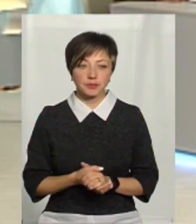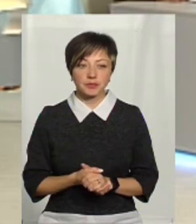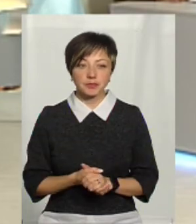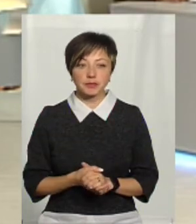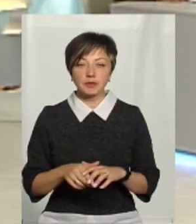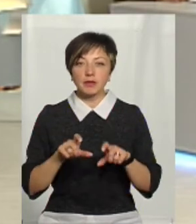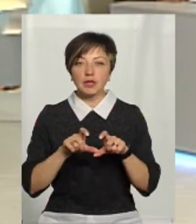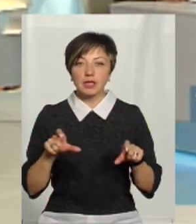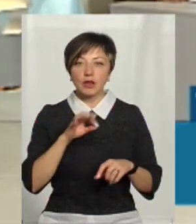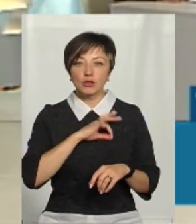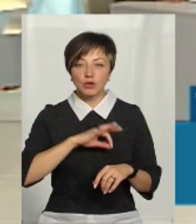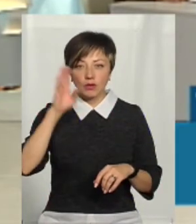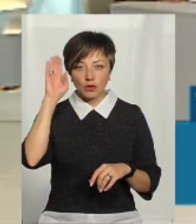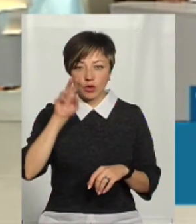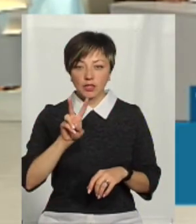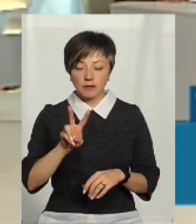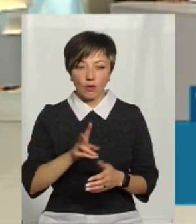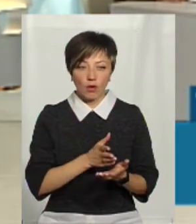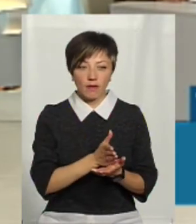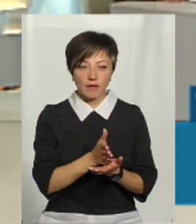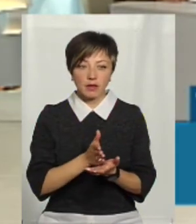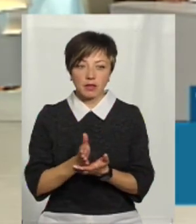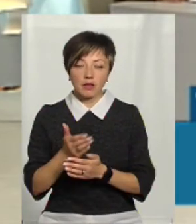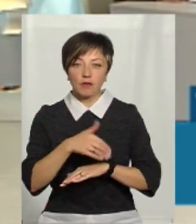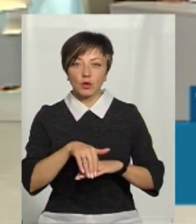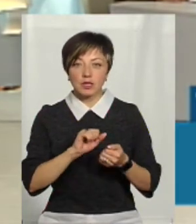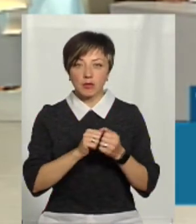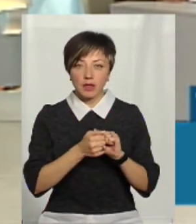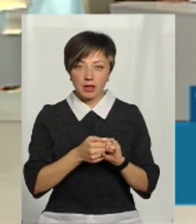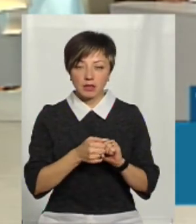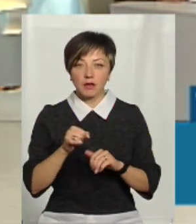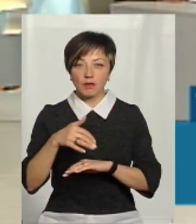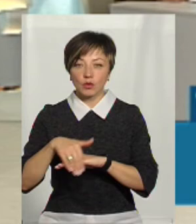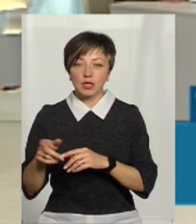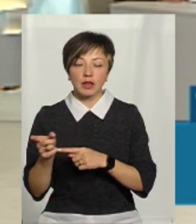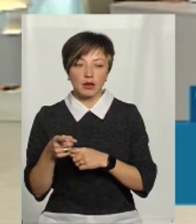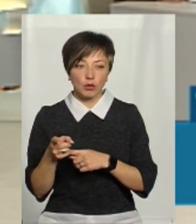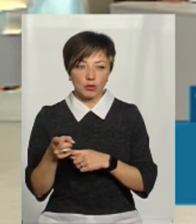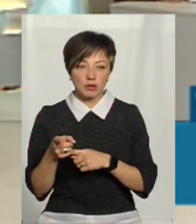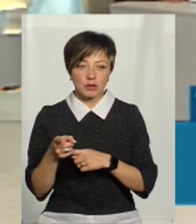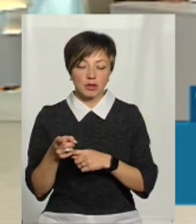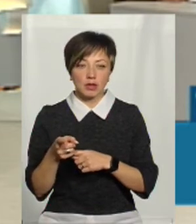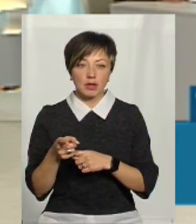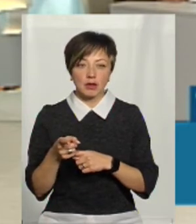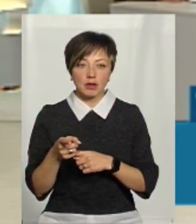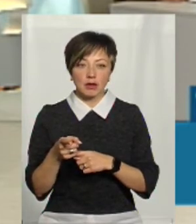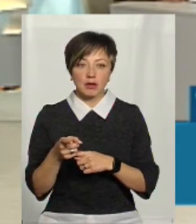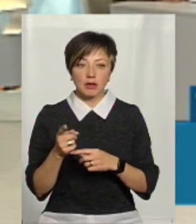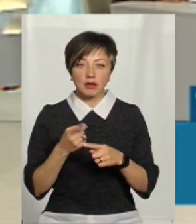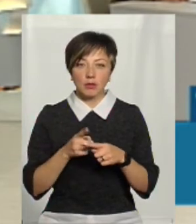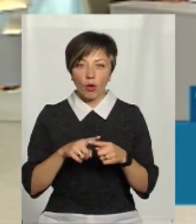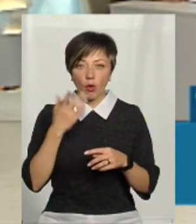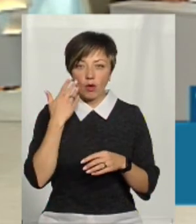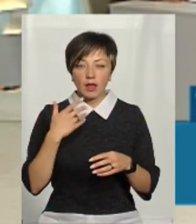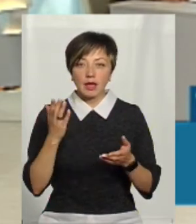Заклад користується водою з двох віток, з вулиці Кам'янецької, він бере воду, із вулиці Тернопільської. Воно,